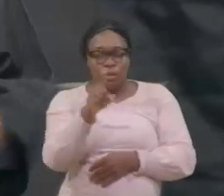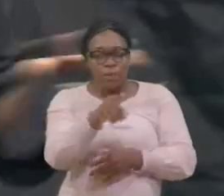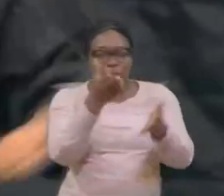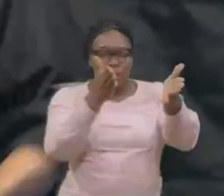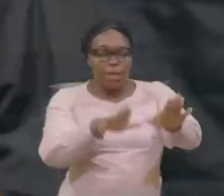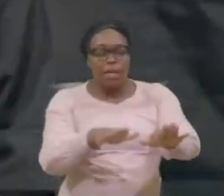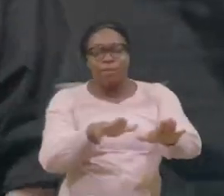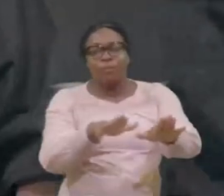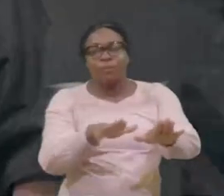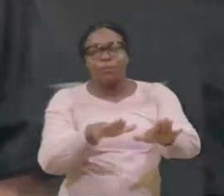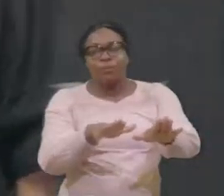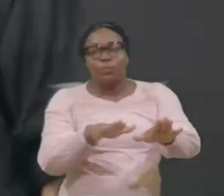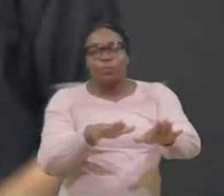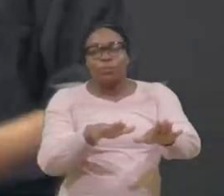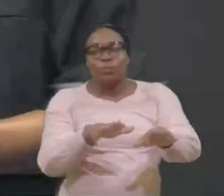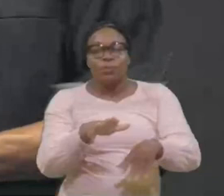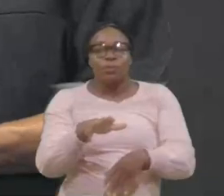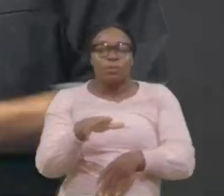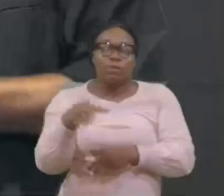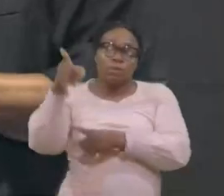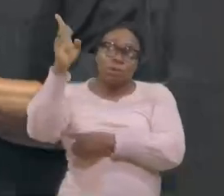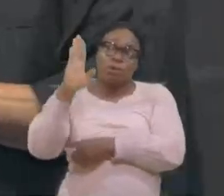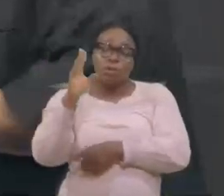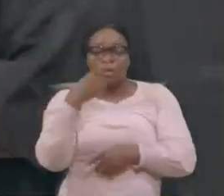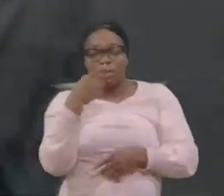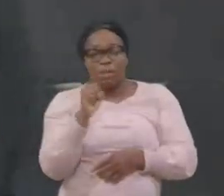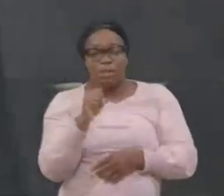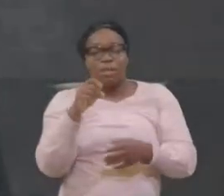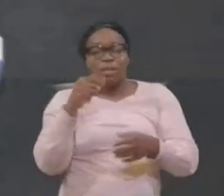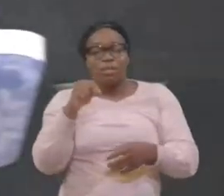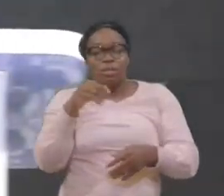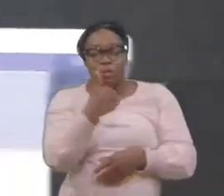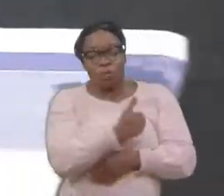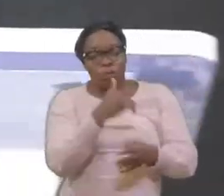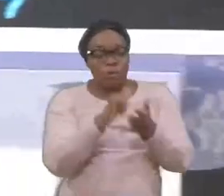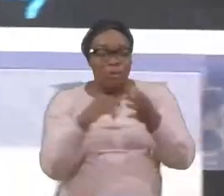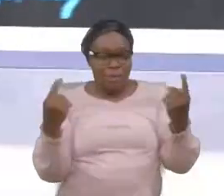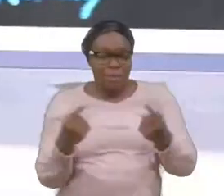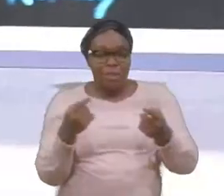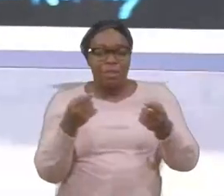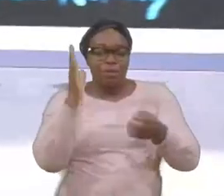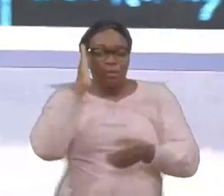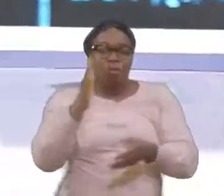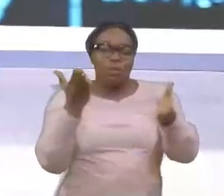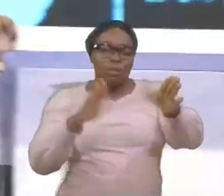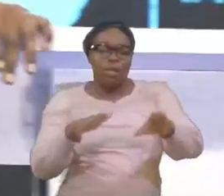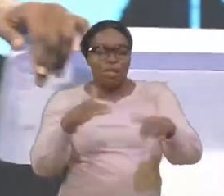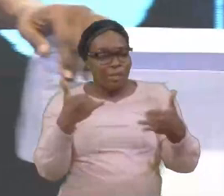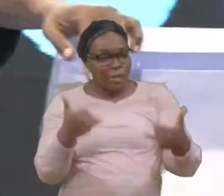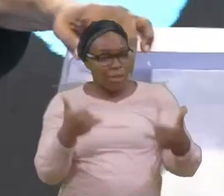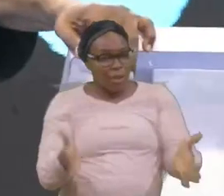Voyez Dieu, Dieu dit, L'âme qui pêche, C'est celle qui mourra, Et là, Dieu revient pour dire, Mais pourquoi mourrez-vous,